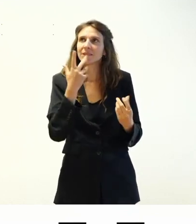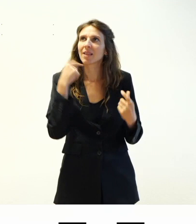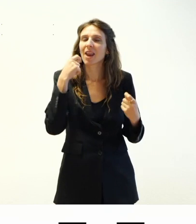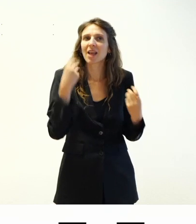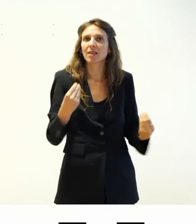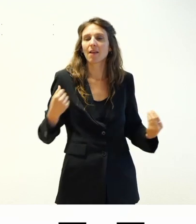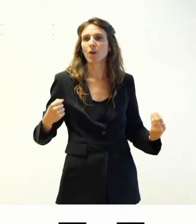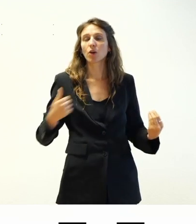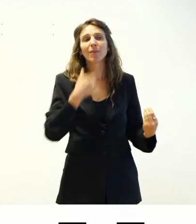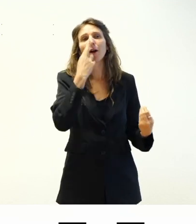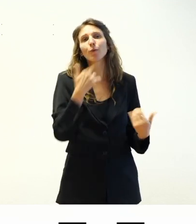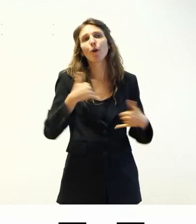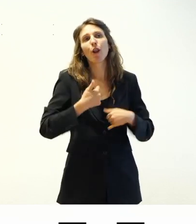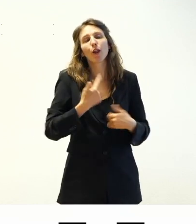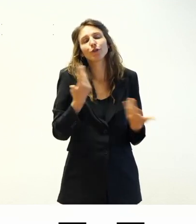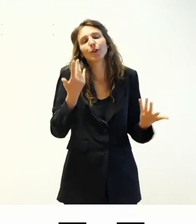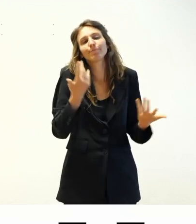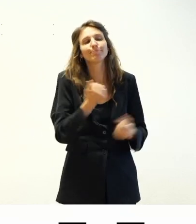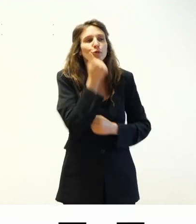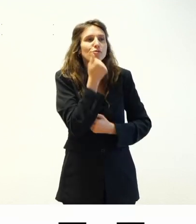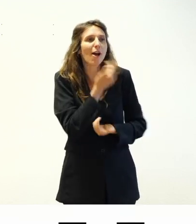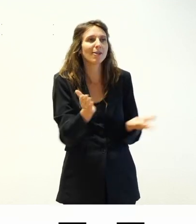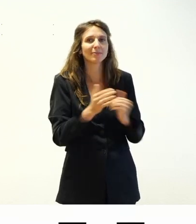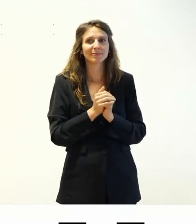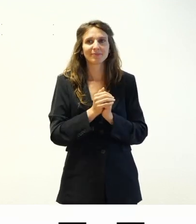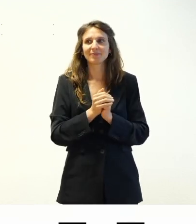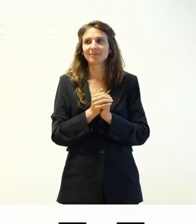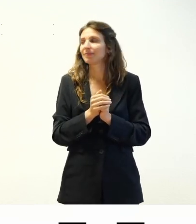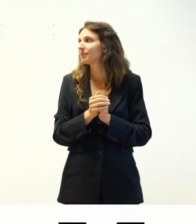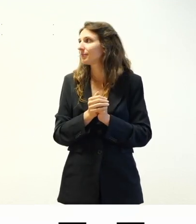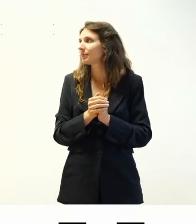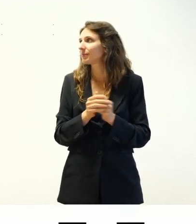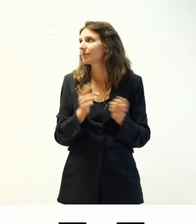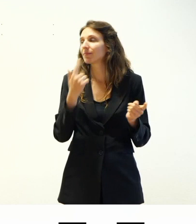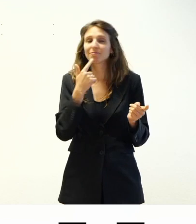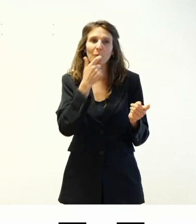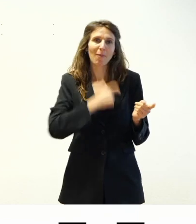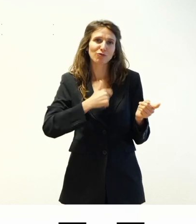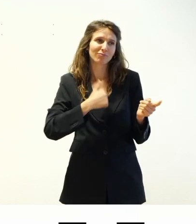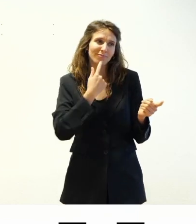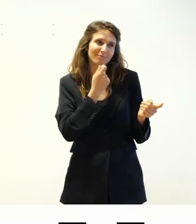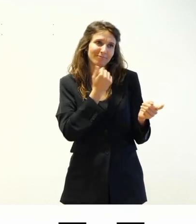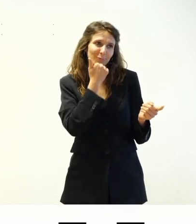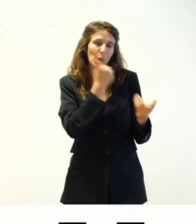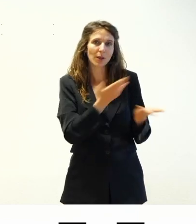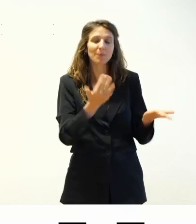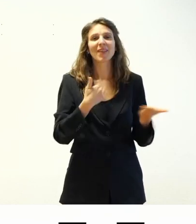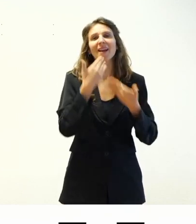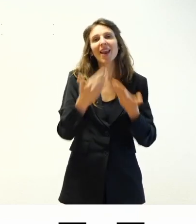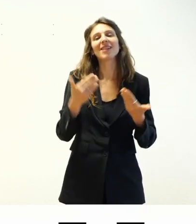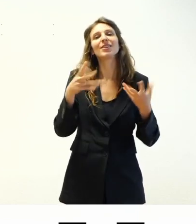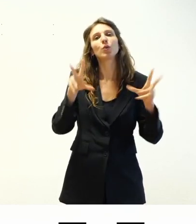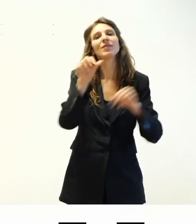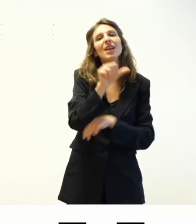decisamente in grado quindi ti chiedo scusa a titolo personale e allora ringraziamo ancora Stefano Minoia